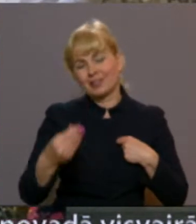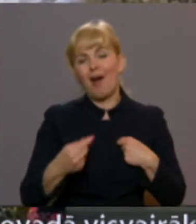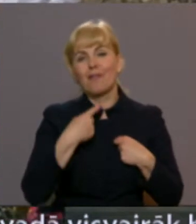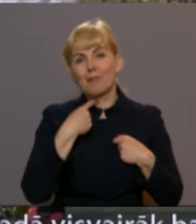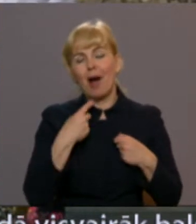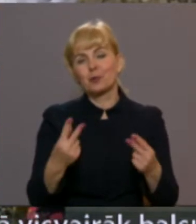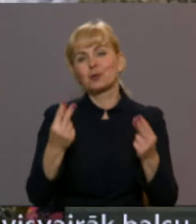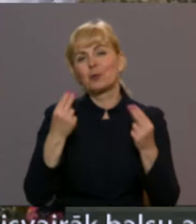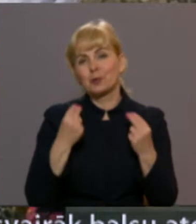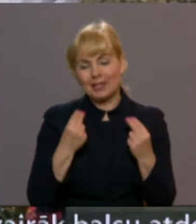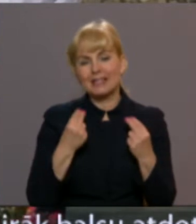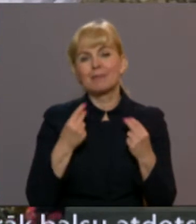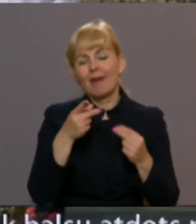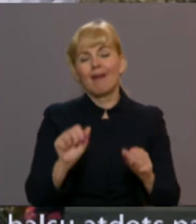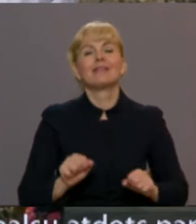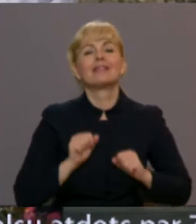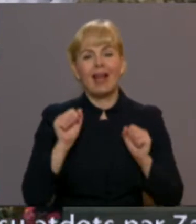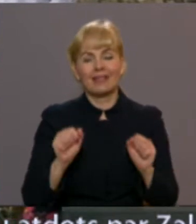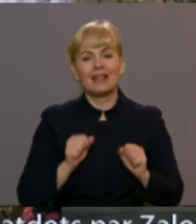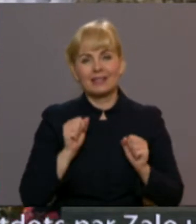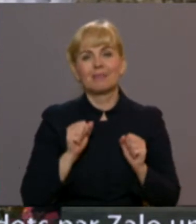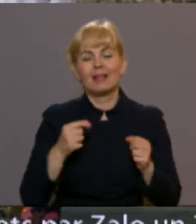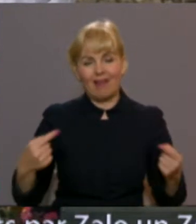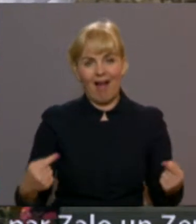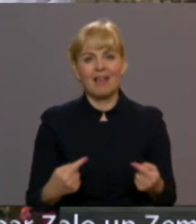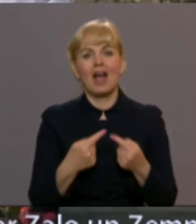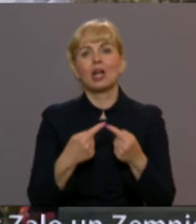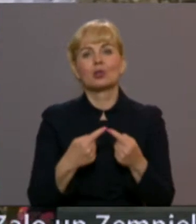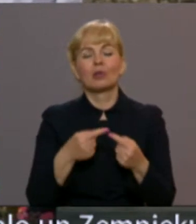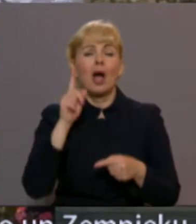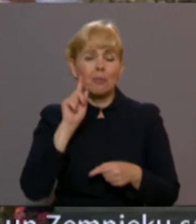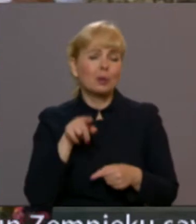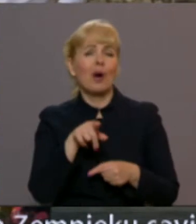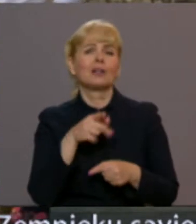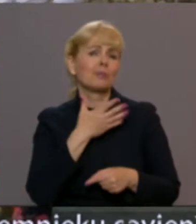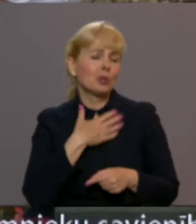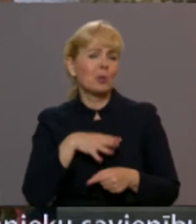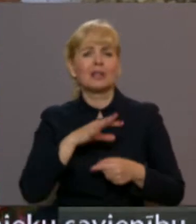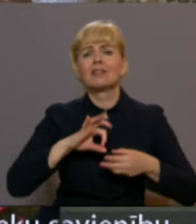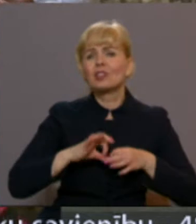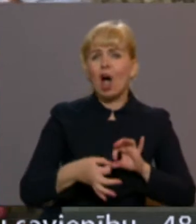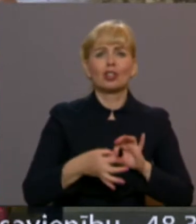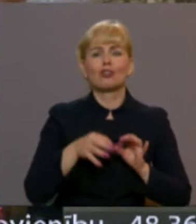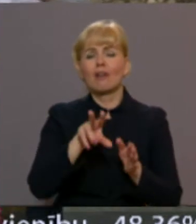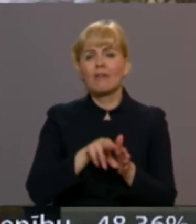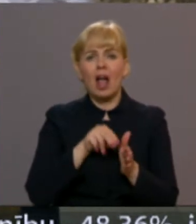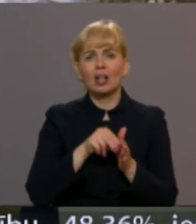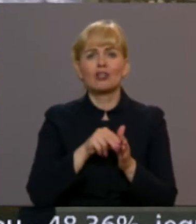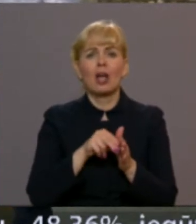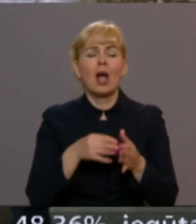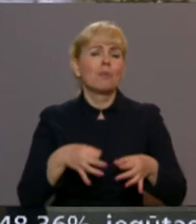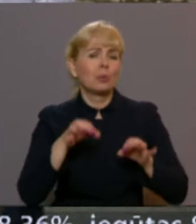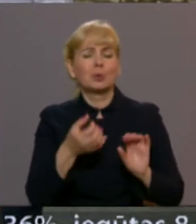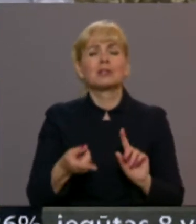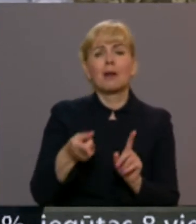savu uzticības kredītu. To arī centīsimies attaisnot. Protams, šīs bija ļoti sarežģītas vēlēšanas, jo būtiski